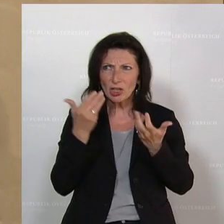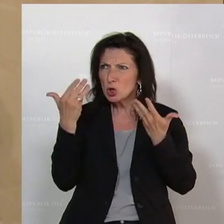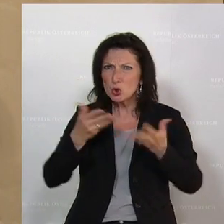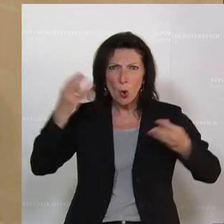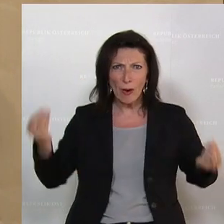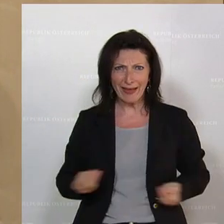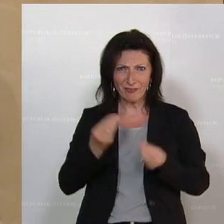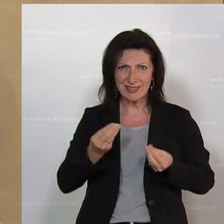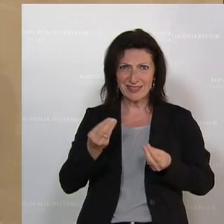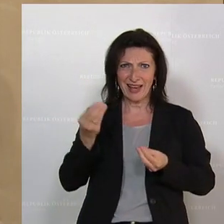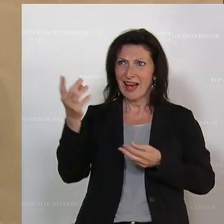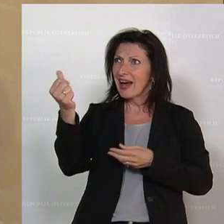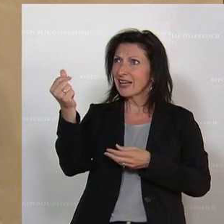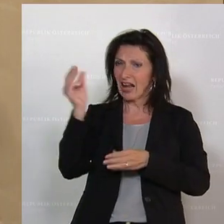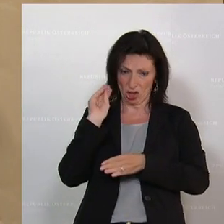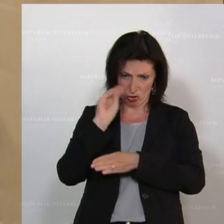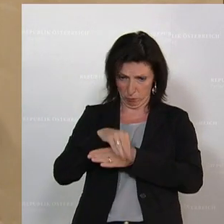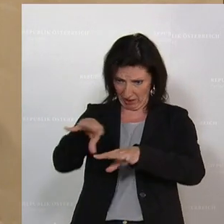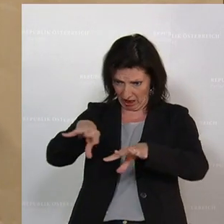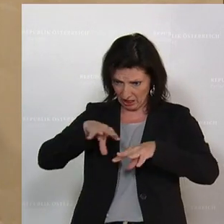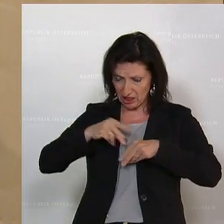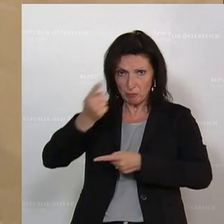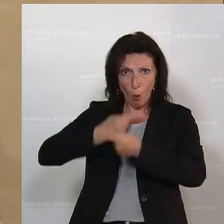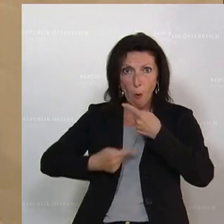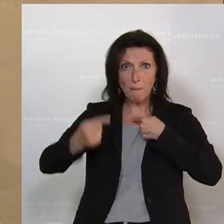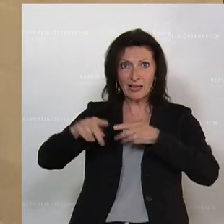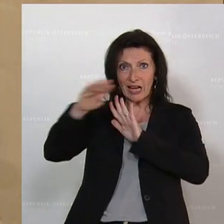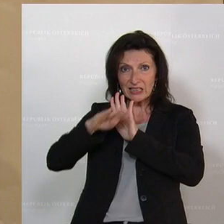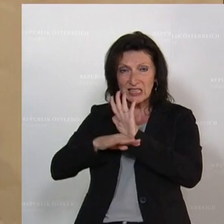worüber wir alle darüber reden sollten, wie wir sowas in Zukunft verhindern können.